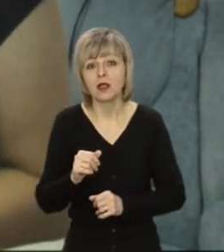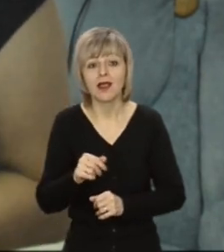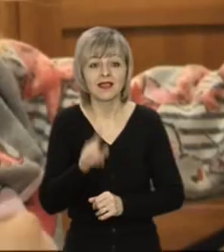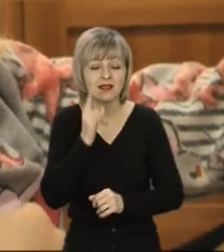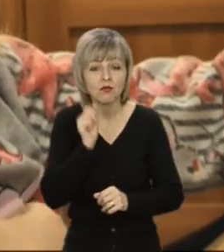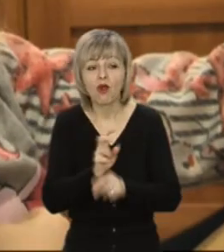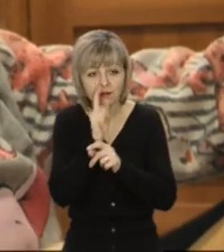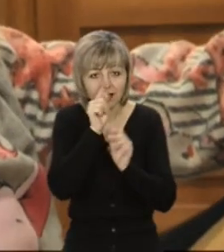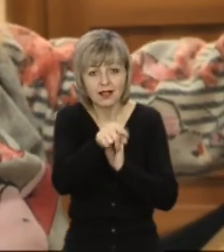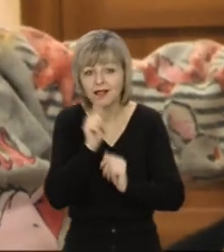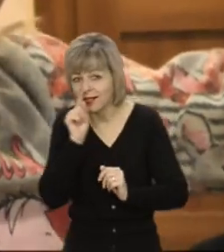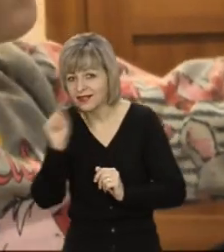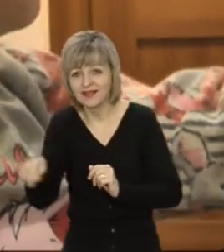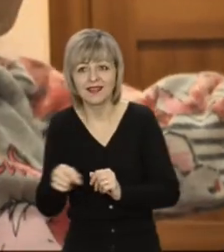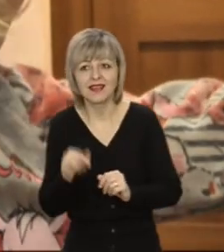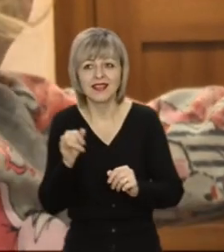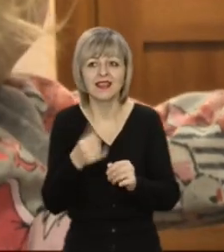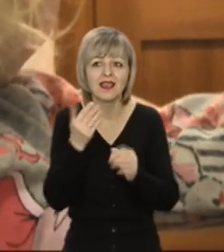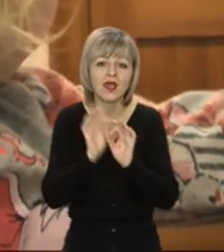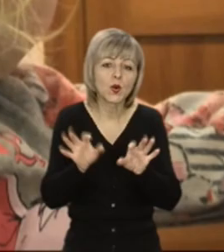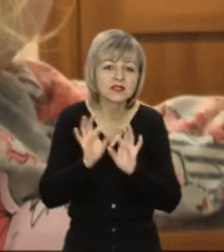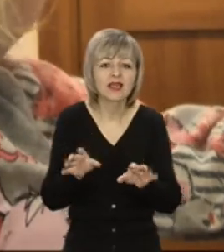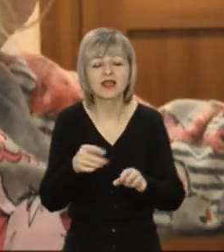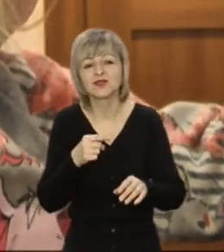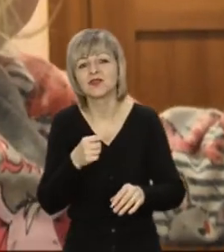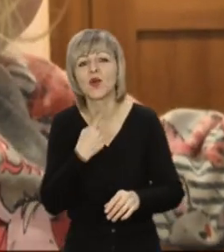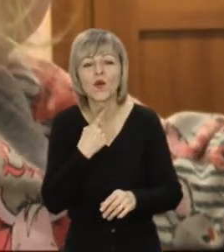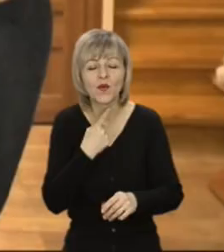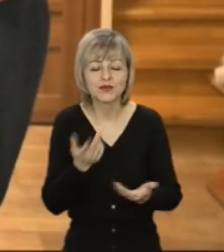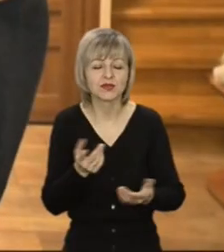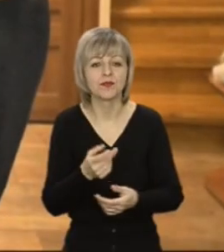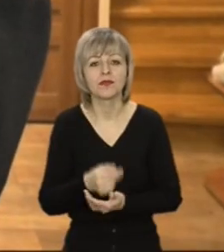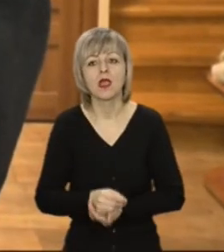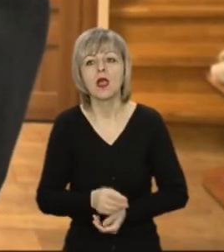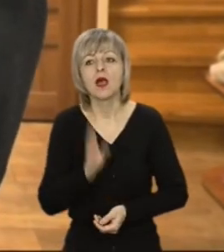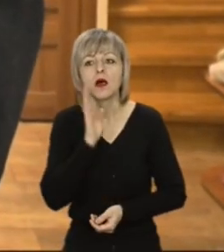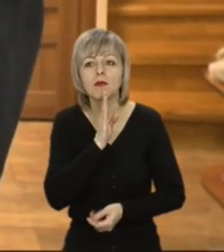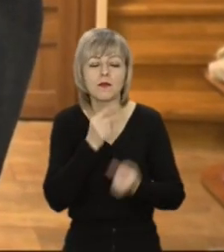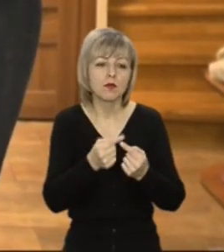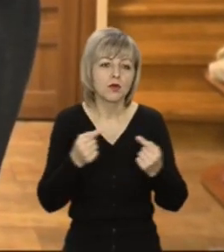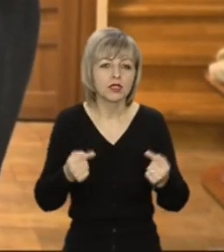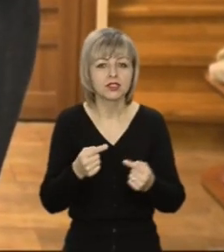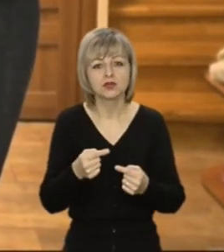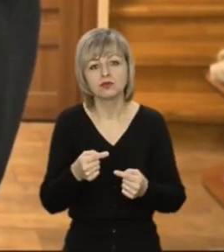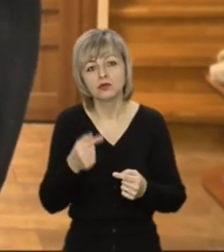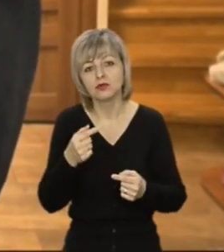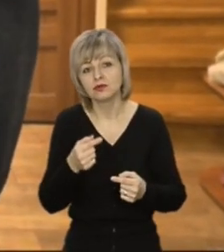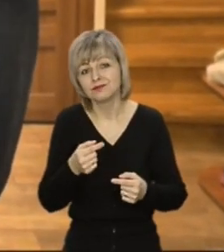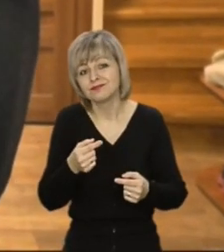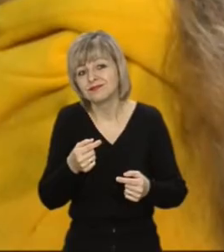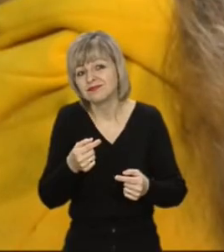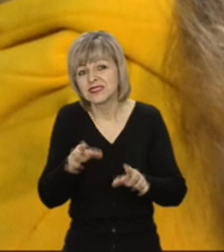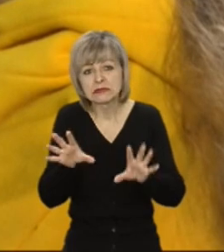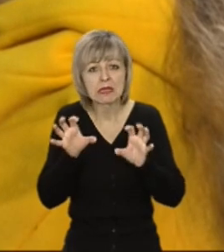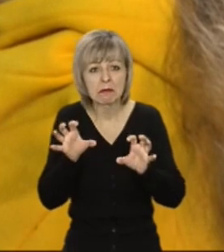до одної і до іншої, і розказати їм, як треба себе вести. З погляду мами, діти по-різному сприймають дистанційну форму навчання.